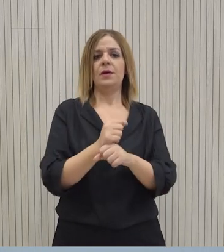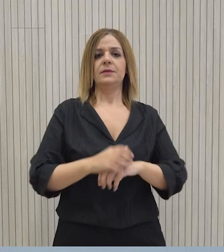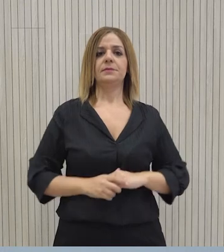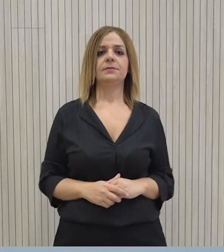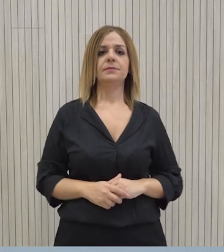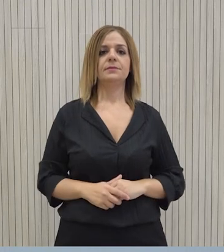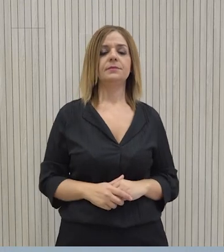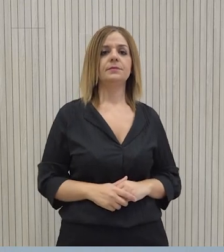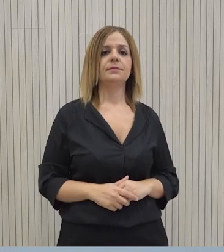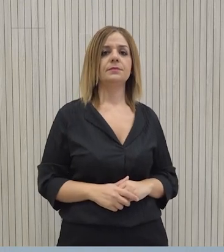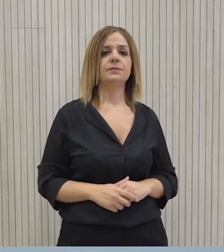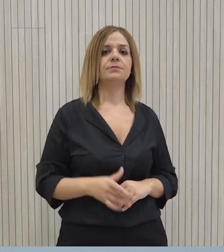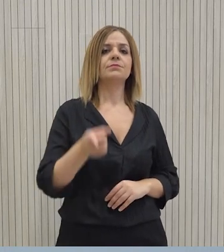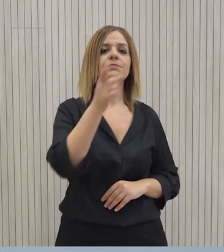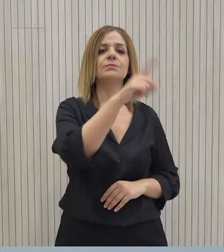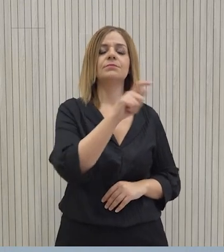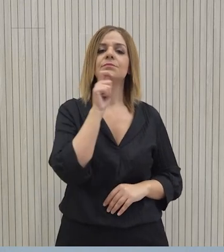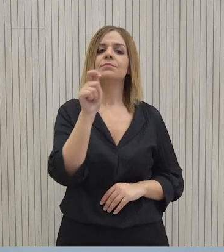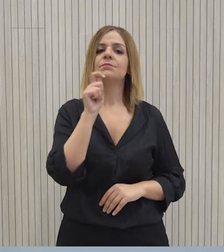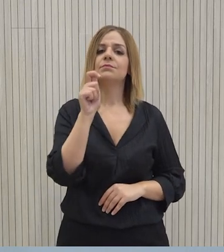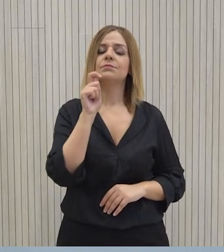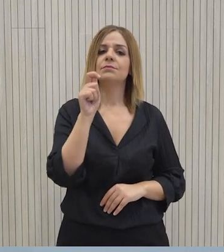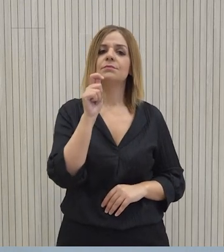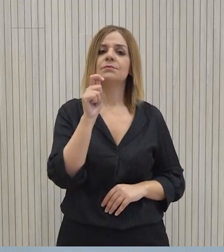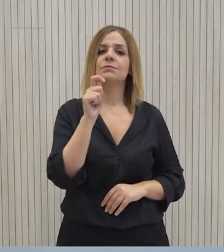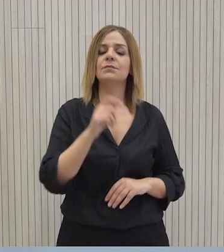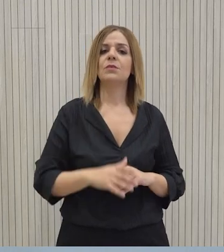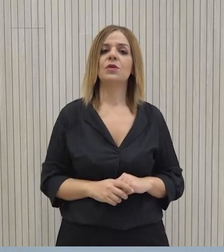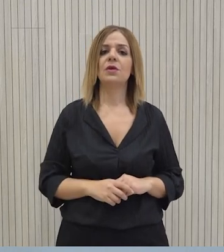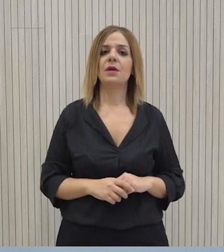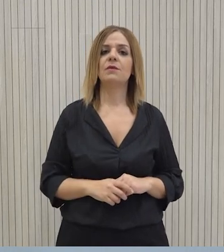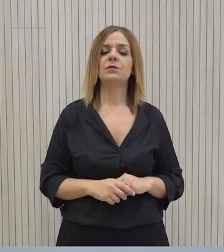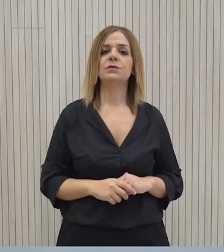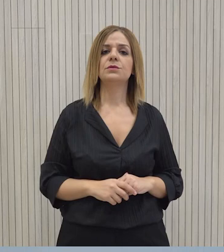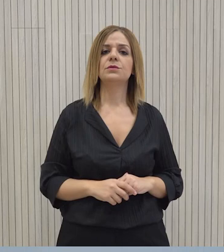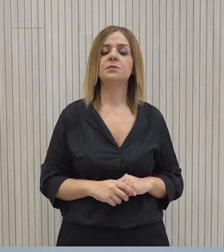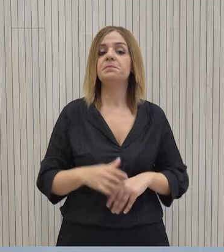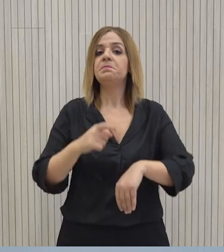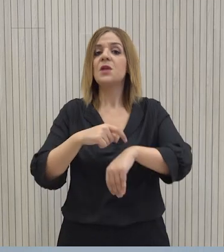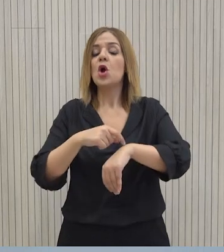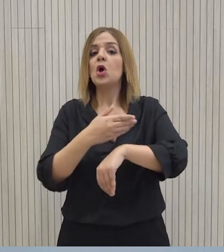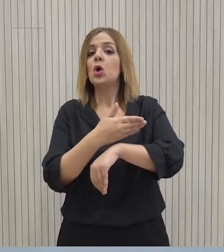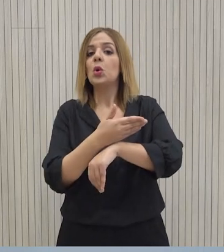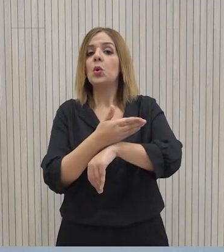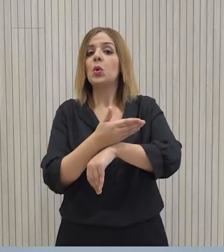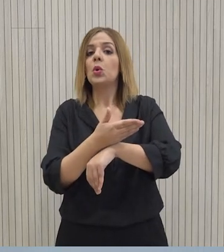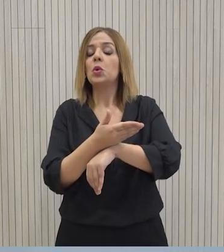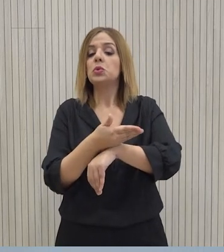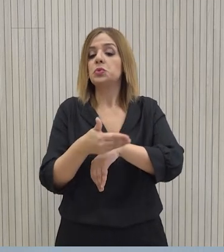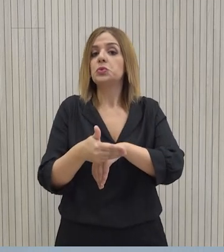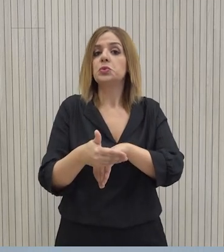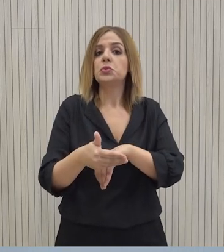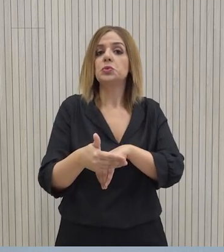Θέλω να σας ρωτήσω κάτι ακόμα πόσο χρονικά πόσο χρονικά